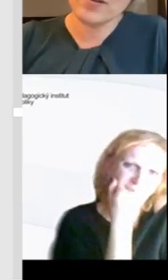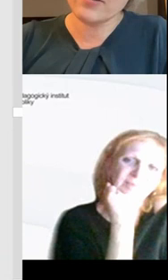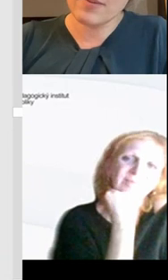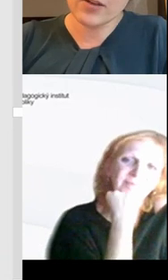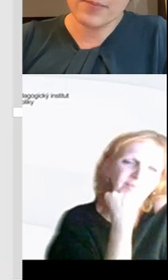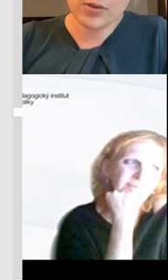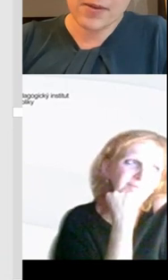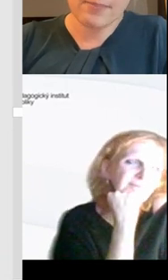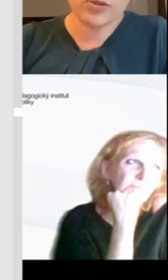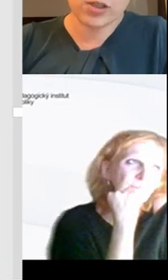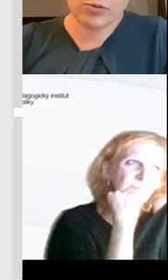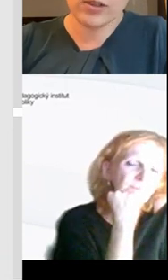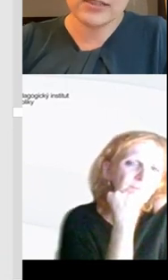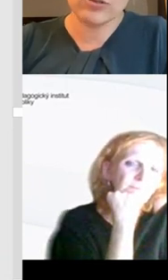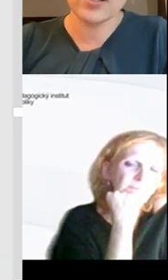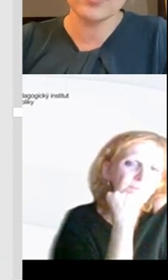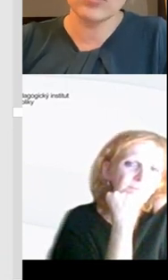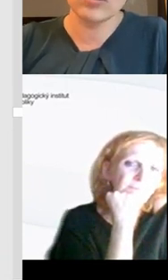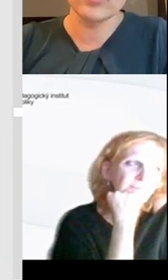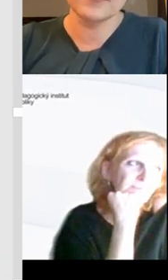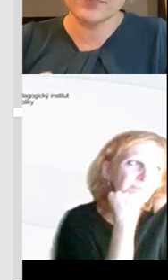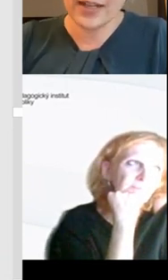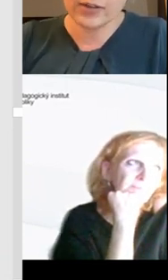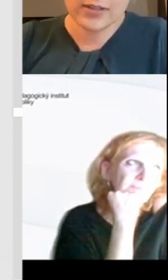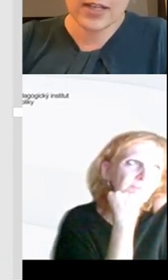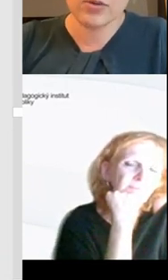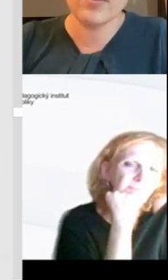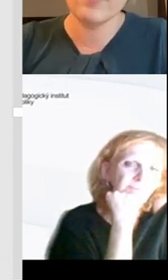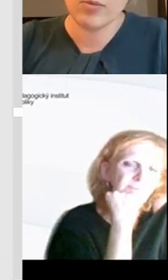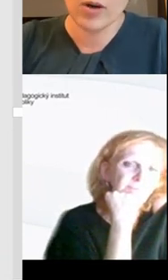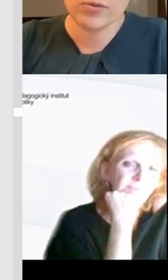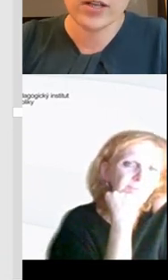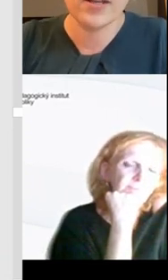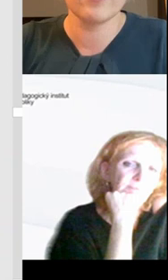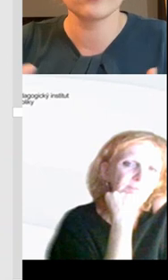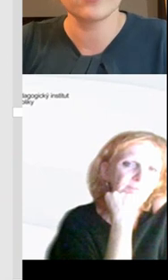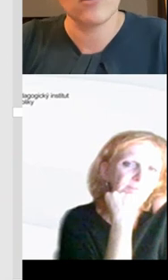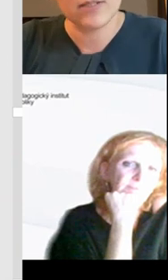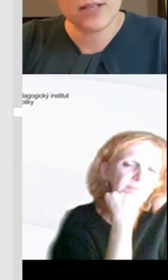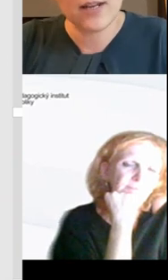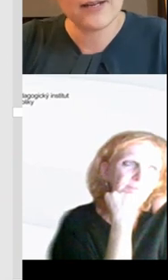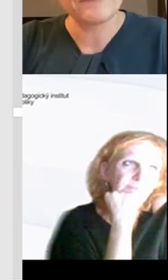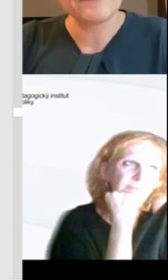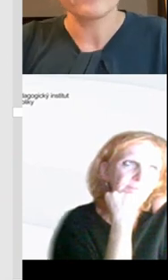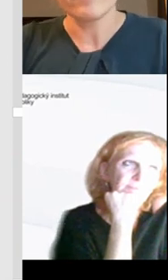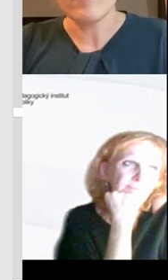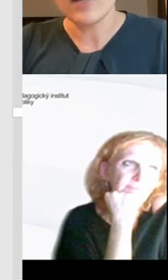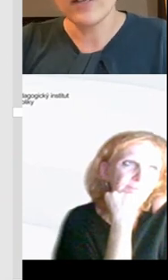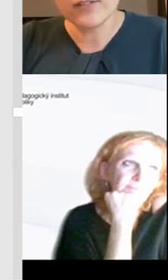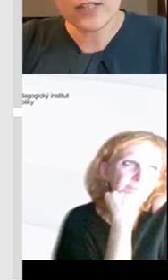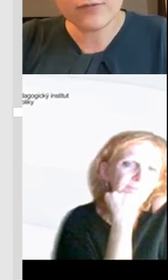textový dokument v papírové podobě a potřebuju ho dostat do elektronické podobě, aby ho mohla poslat mailem, takže zase naopak skenery.